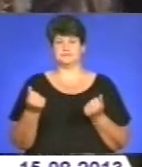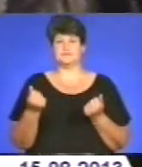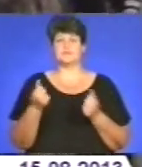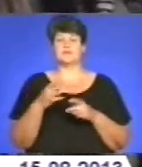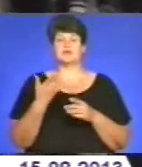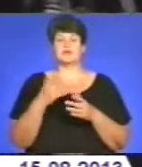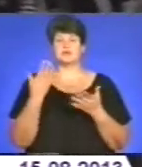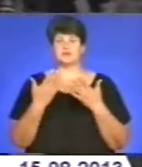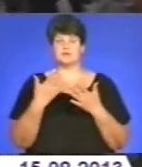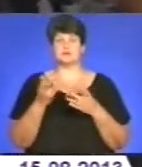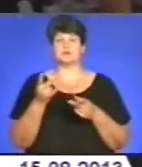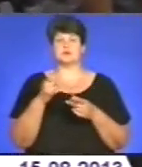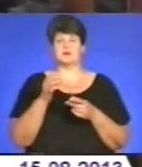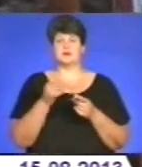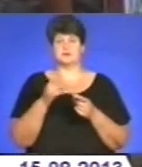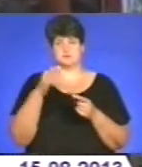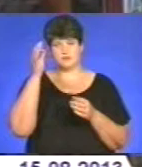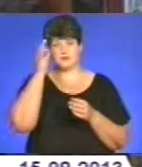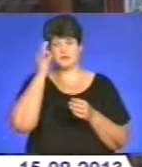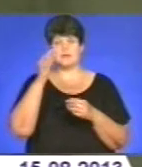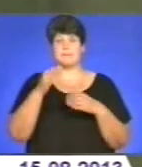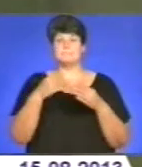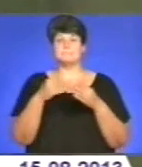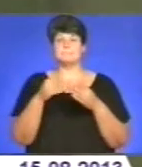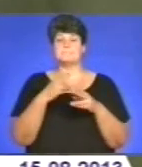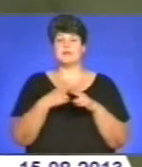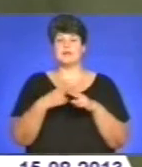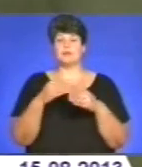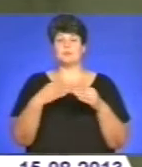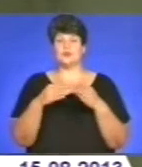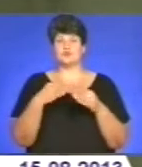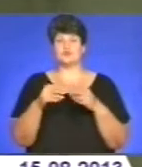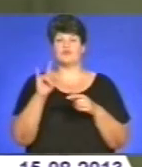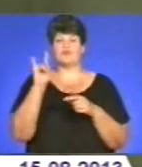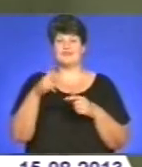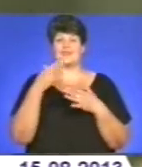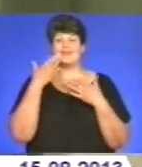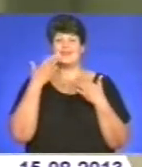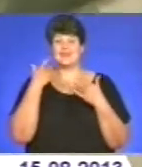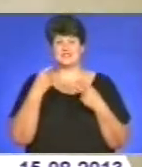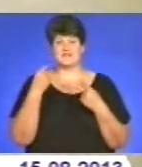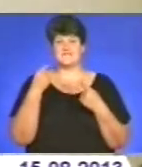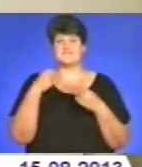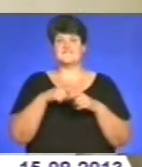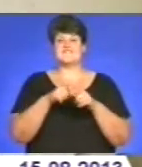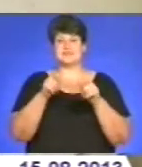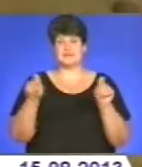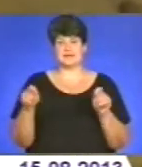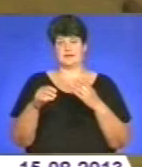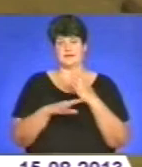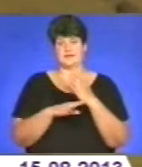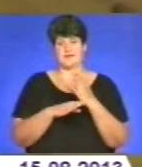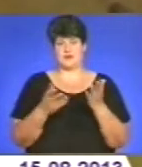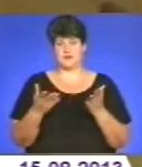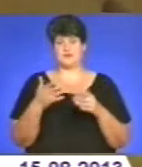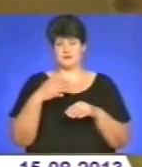хочеться нагадати елементарні правила безпеки. Металопластикові вікна злодіві легше відкрити як дерев'яні конструкції. Довірте встановлення замків на